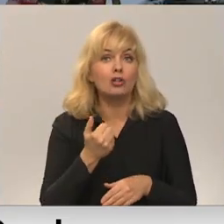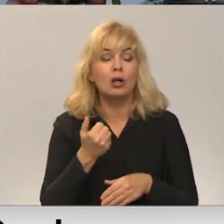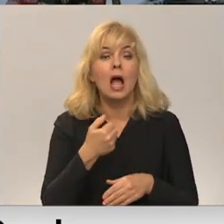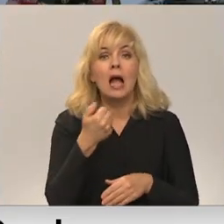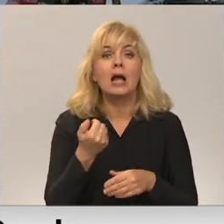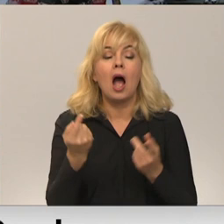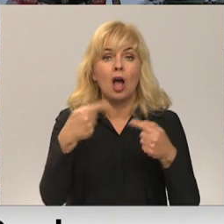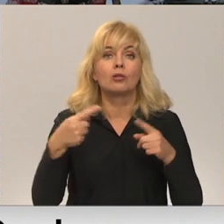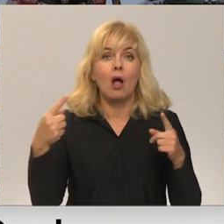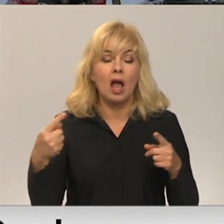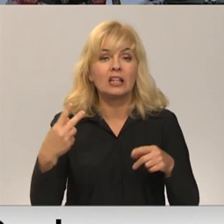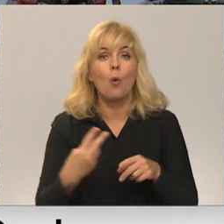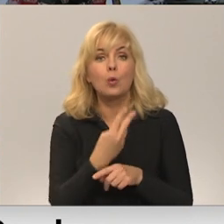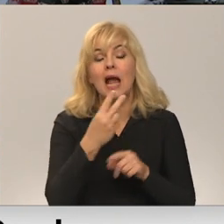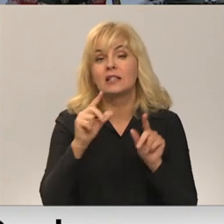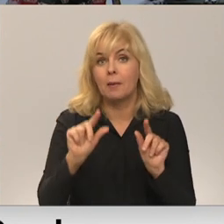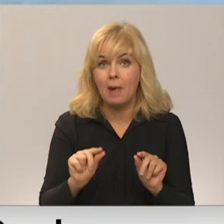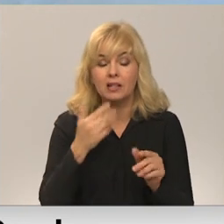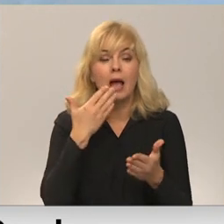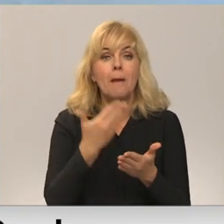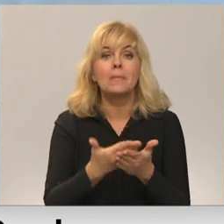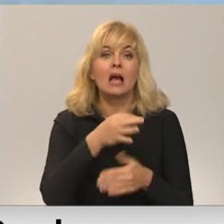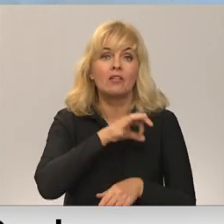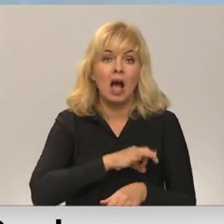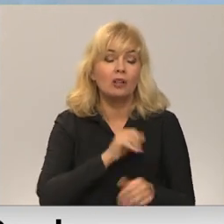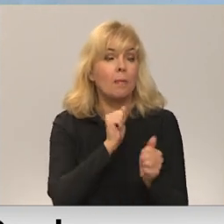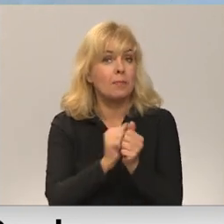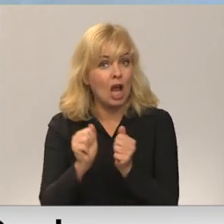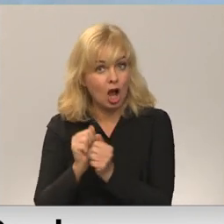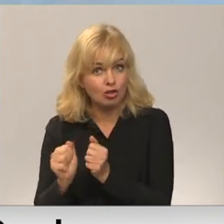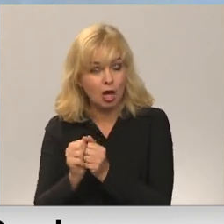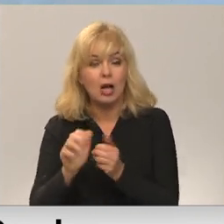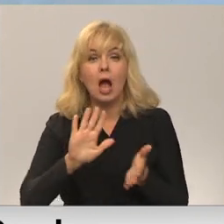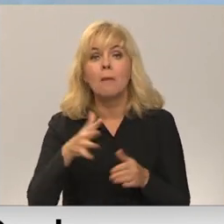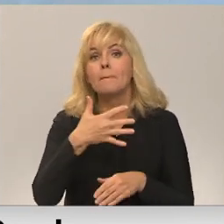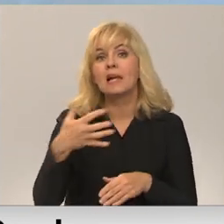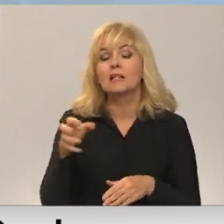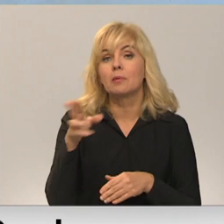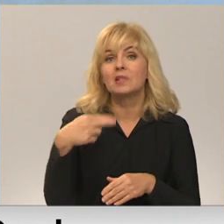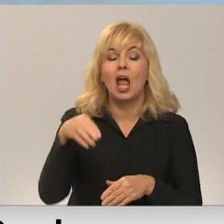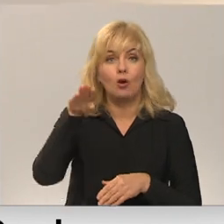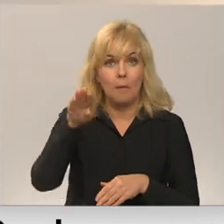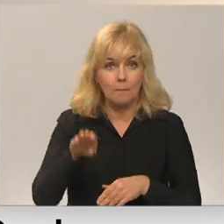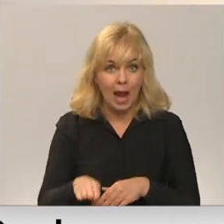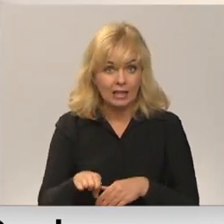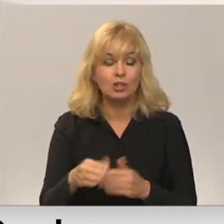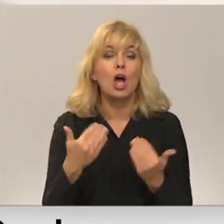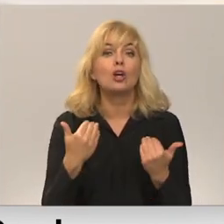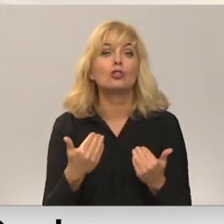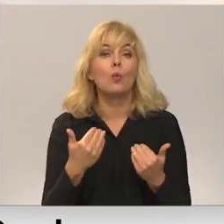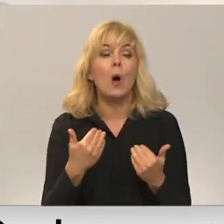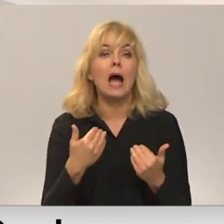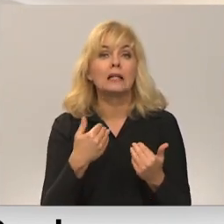laikā gandrīz divreiz mazāk. Piedāvāt atlīdzība vispiežāk esot ap 500 eiro mēnesī. Uz šodien